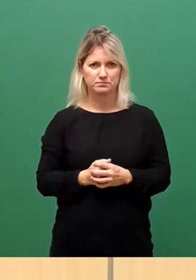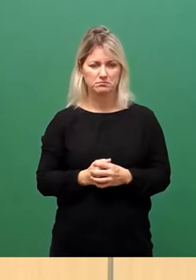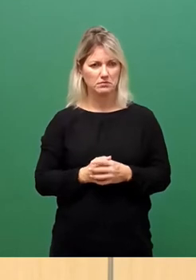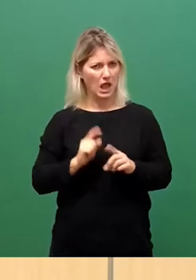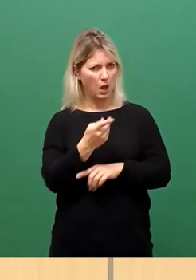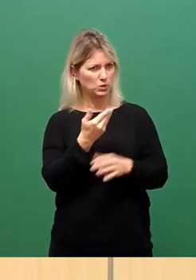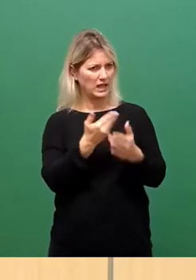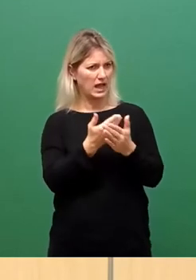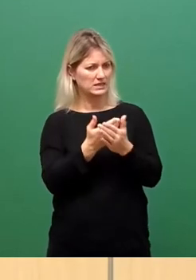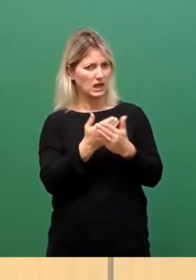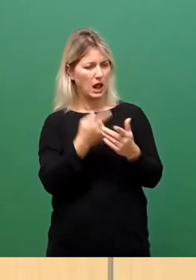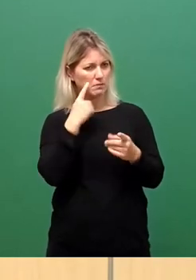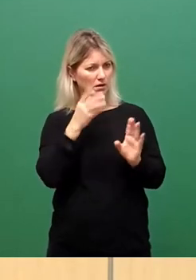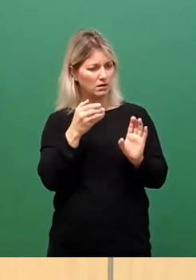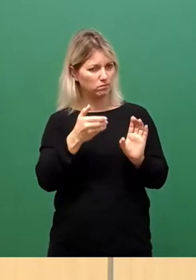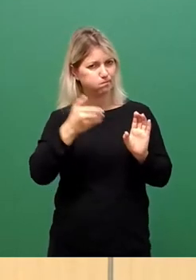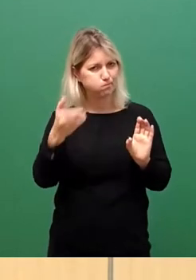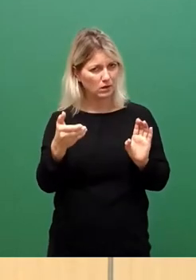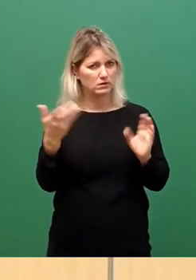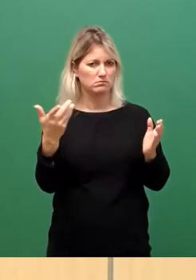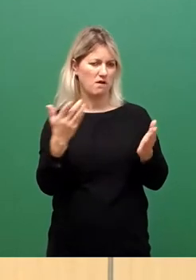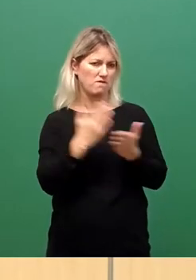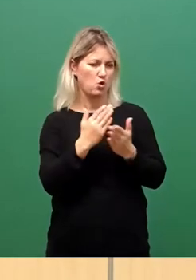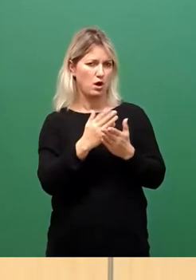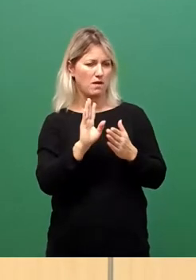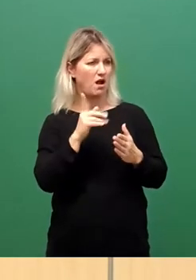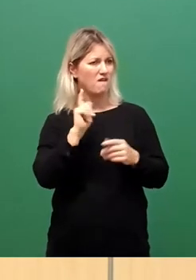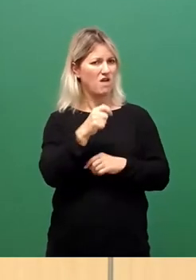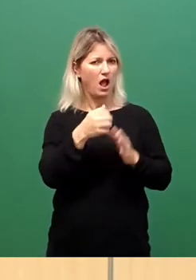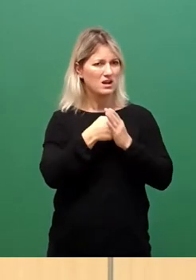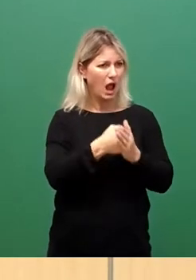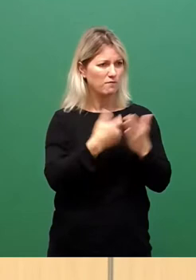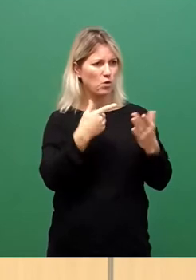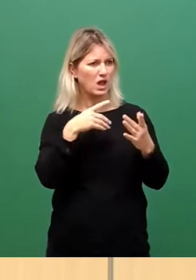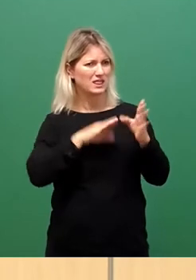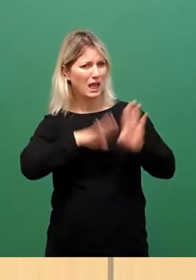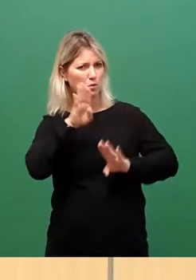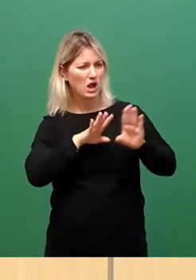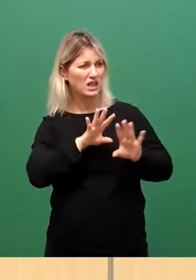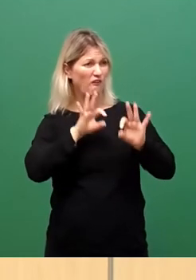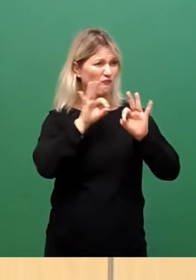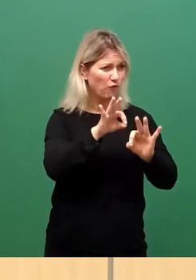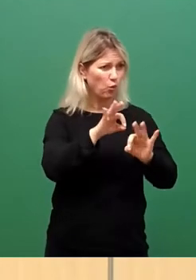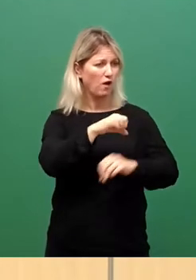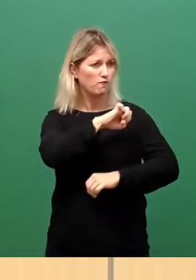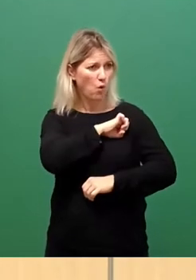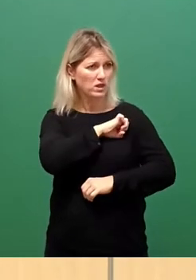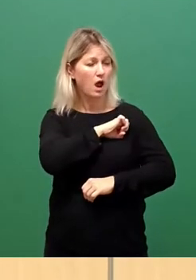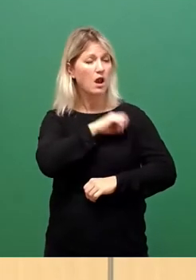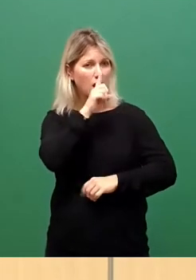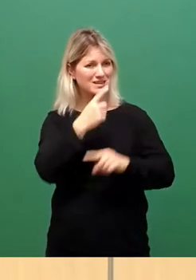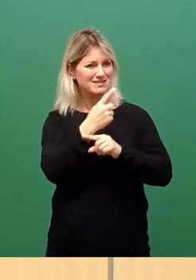Überzeugung, ist es weder dem Wahlkampf noch der Demokratie zuträglich, die Wahlkampfzeit über Gebühr zu